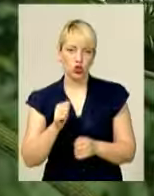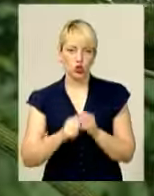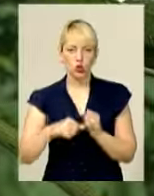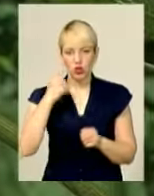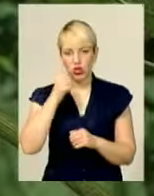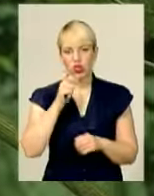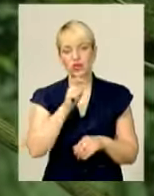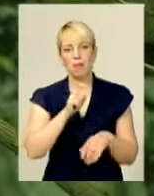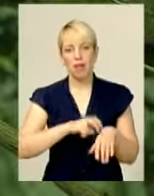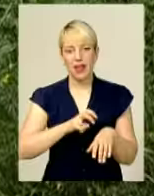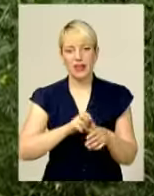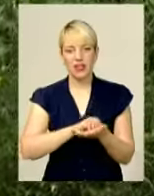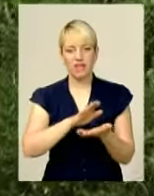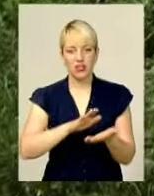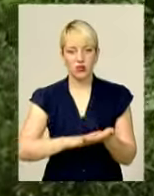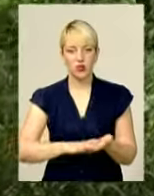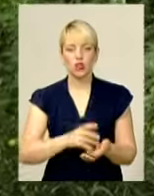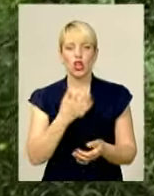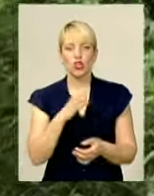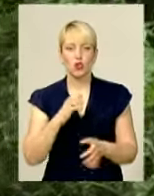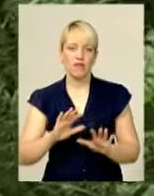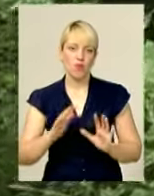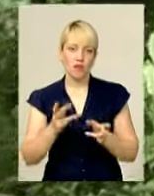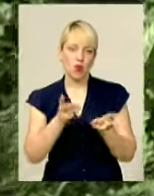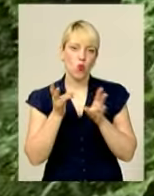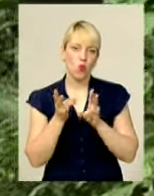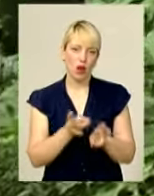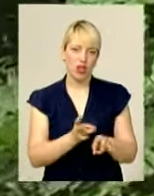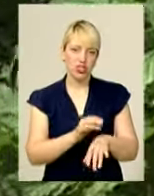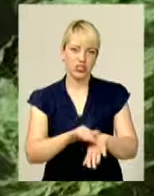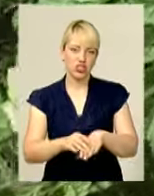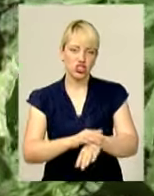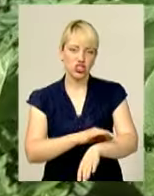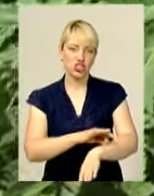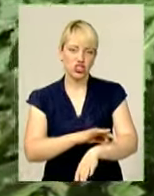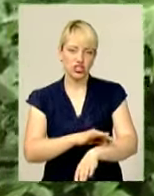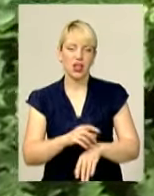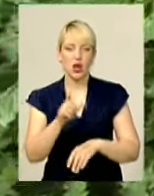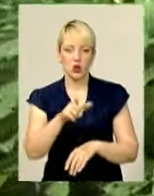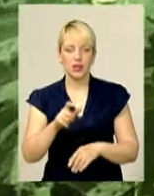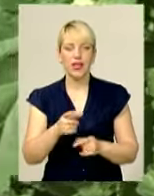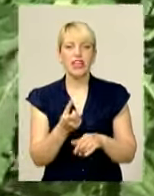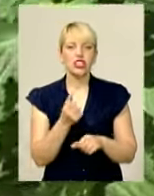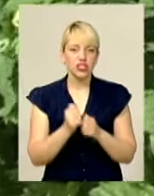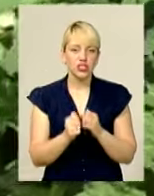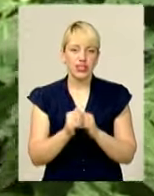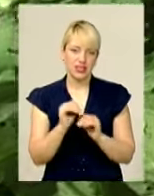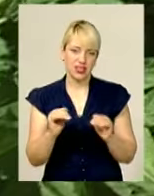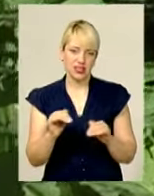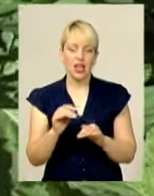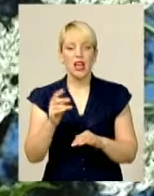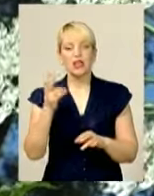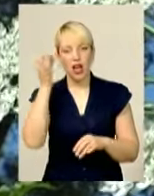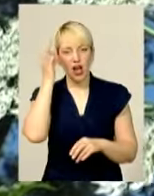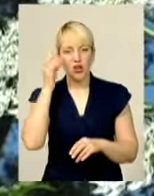фіксують сотні випадків ураження шкіри утруйною рослиною. Найчастіше від нього потерпають діти. Тож лікарів котре нагадують,